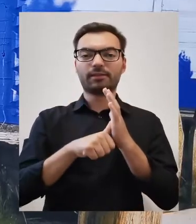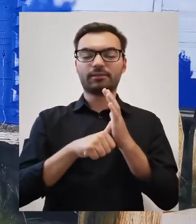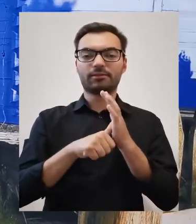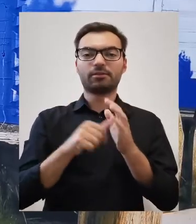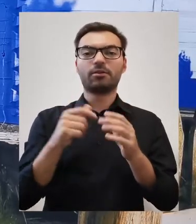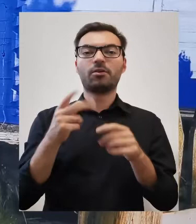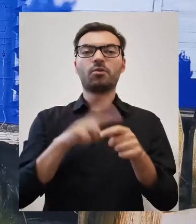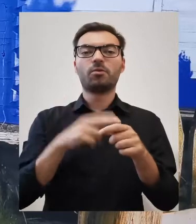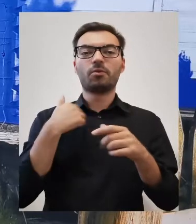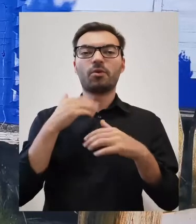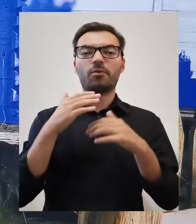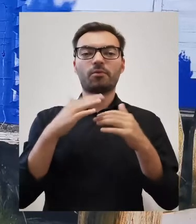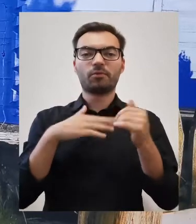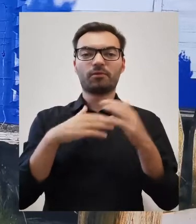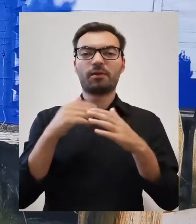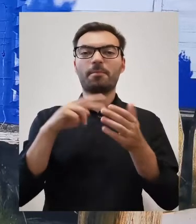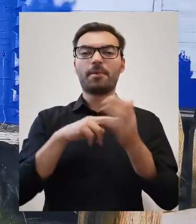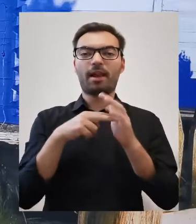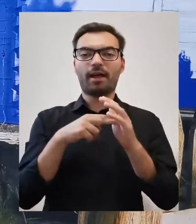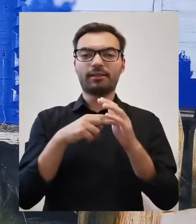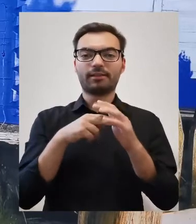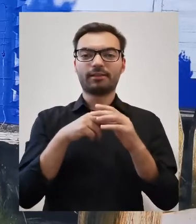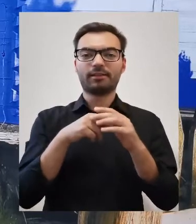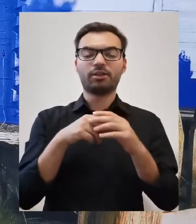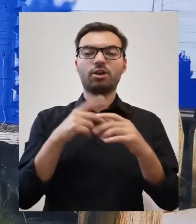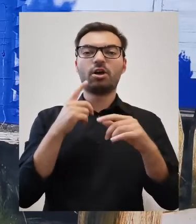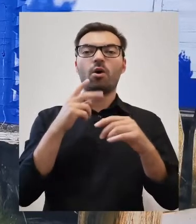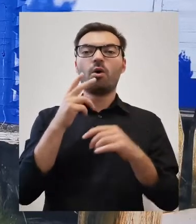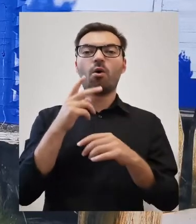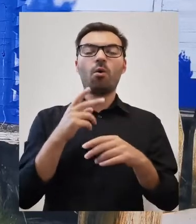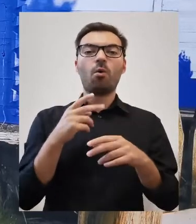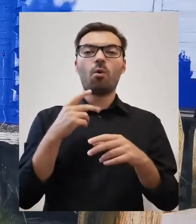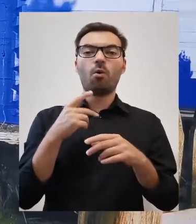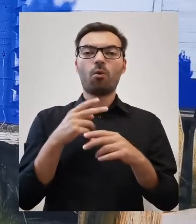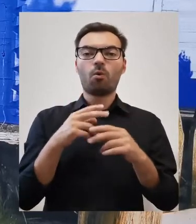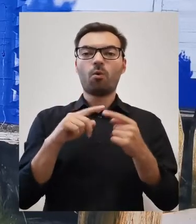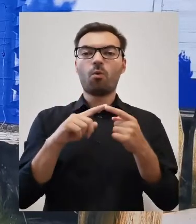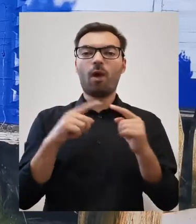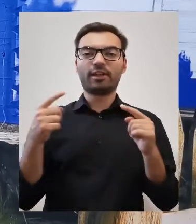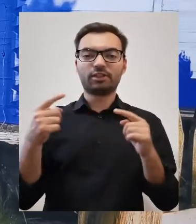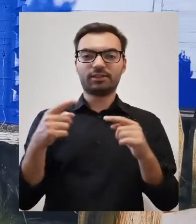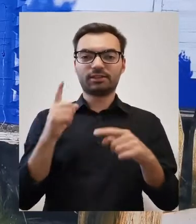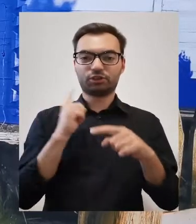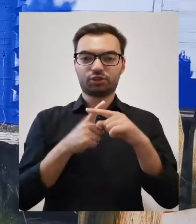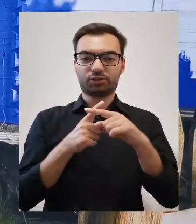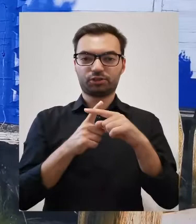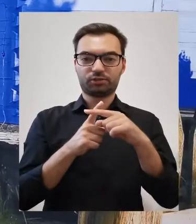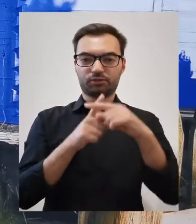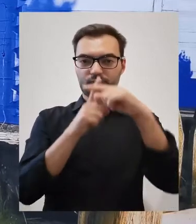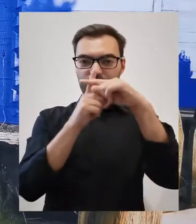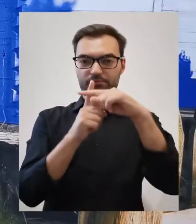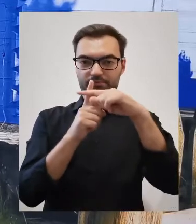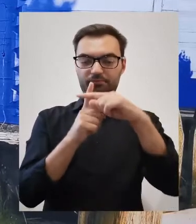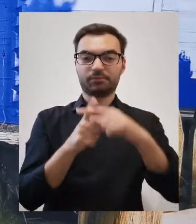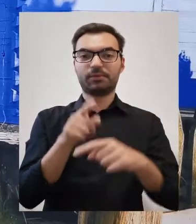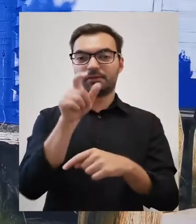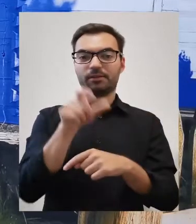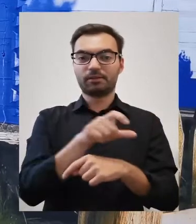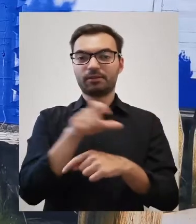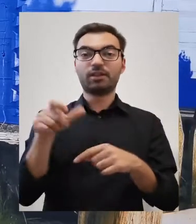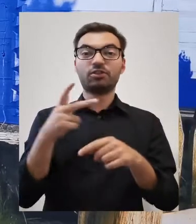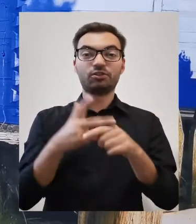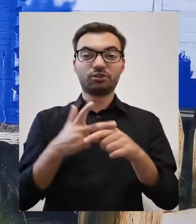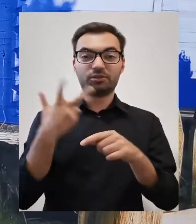tam miasteczko wybudowane na planie Łacińskiego Krzyża. Powstało tam na tym terenie